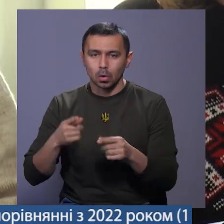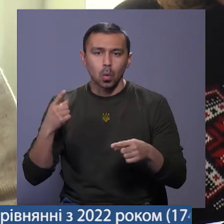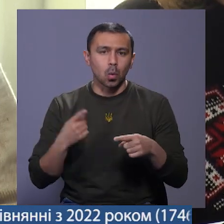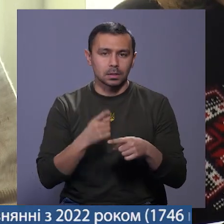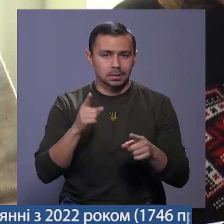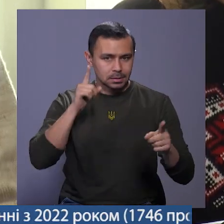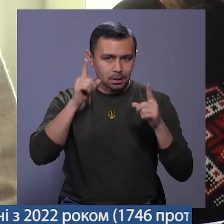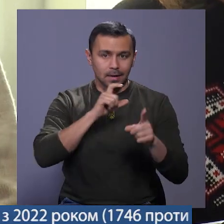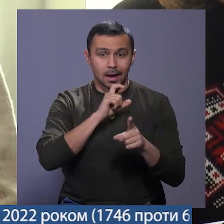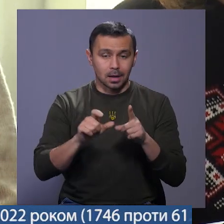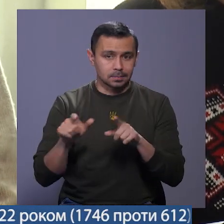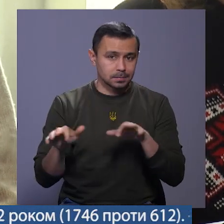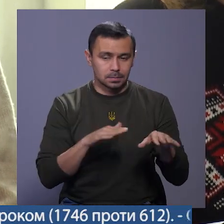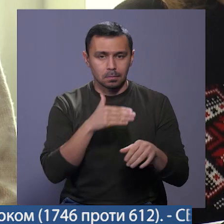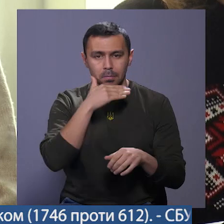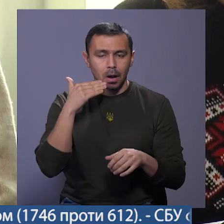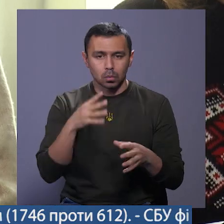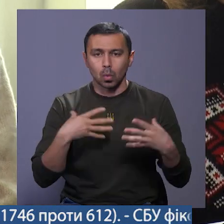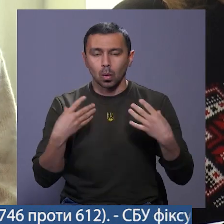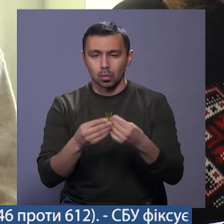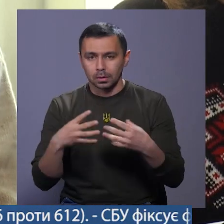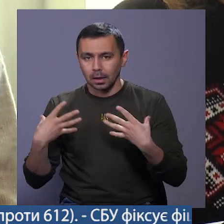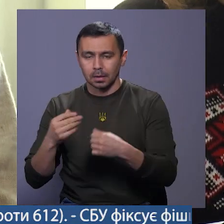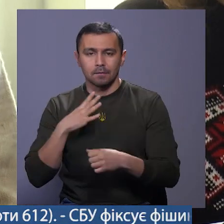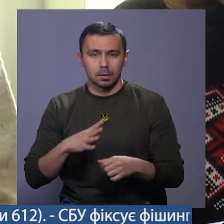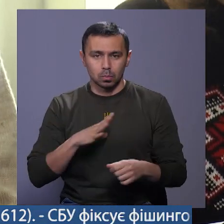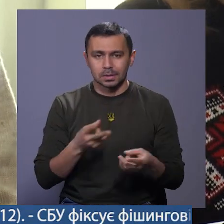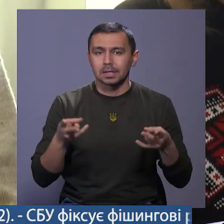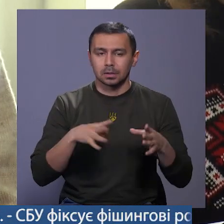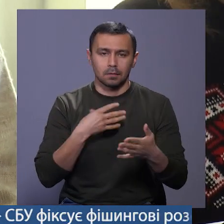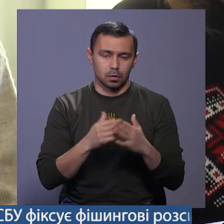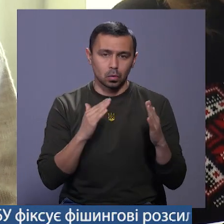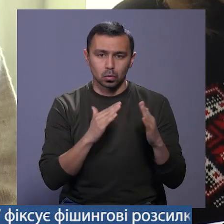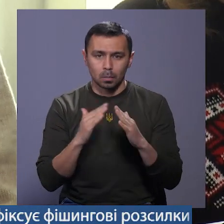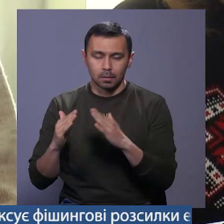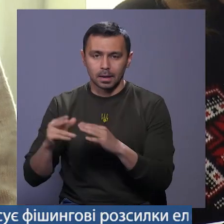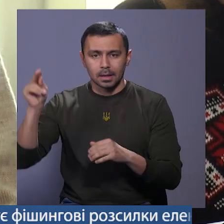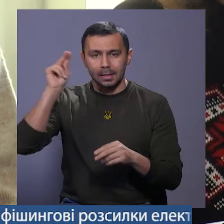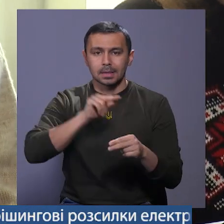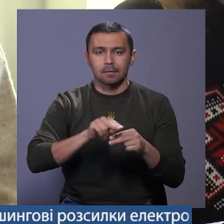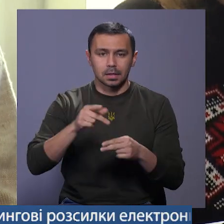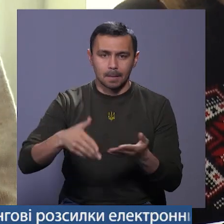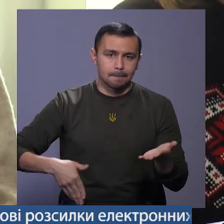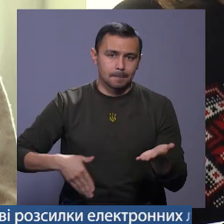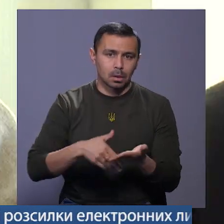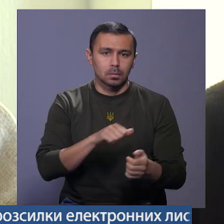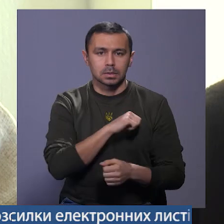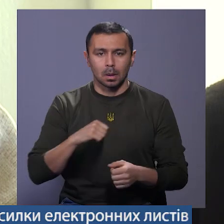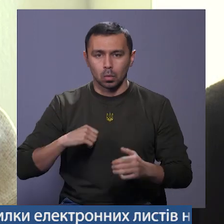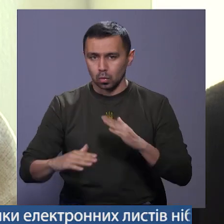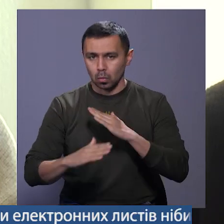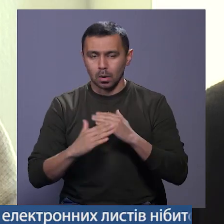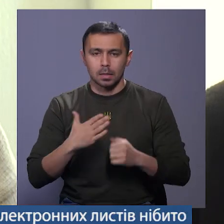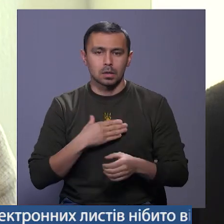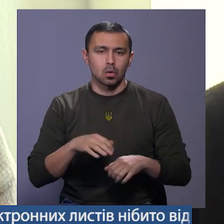стресових реакцій, і так, але вже багато родин вимушено були покинути свої домівки. Навчали їх методам самодопомоги. Наша